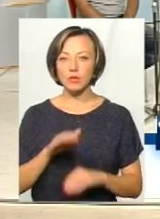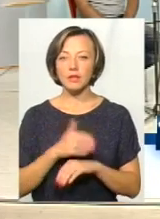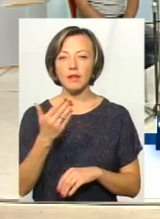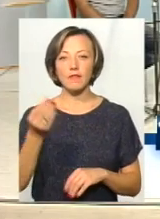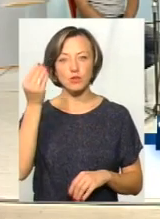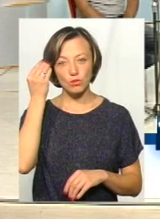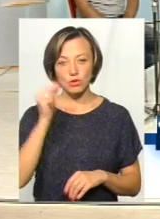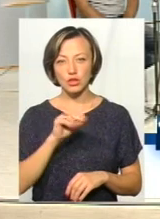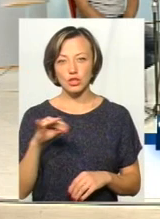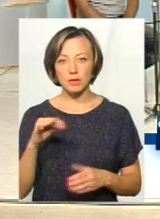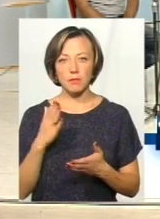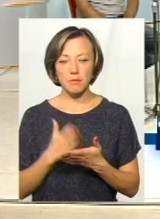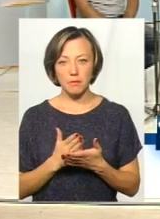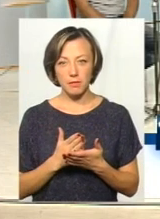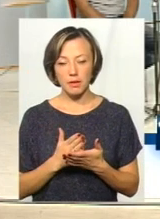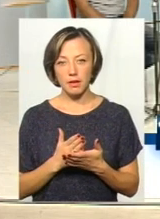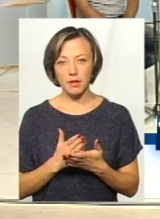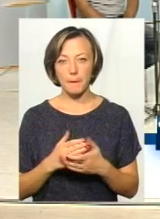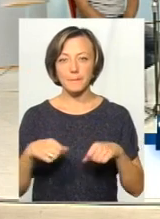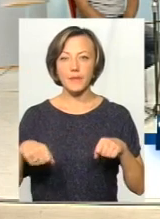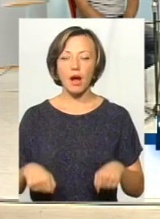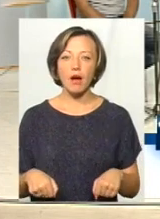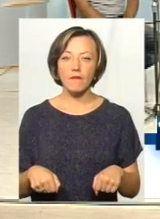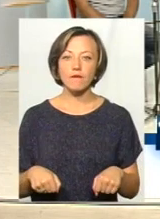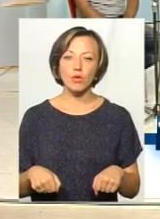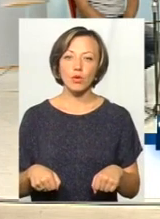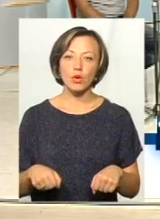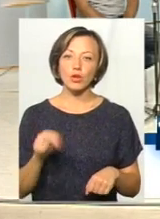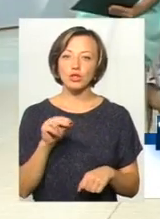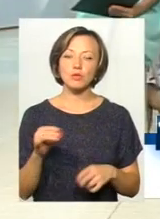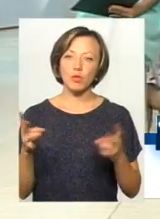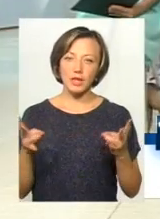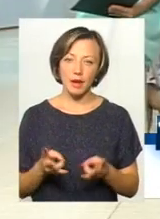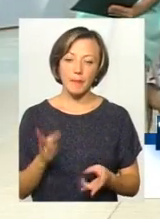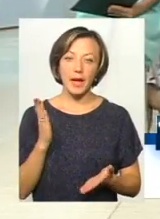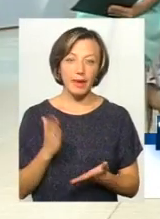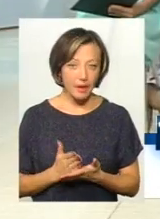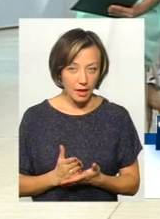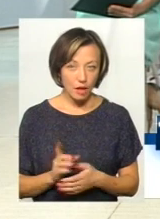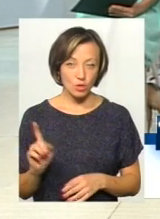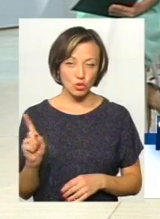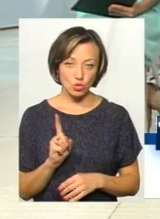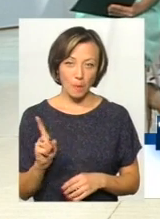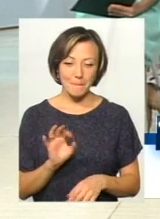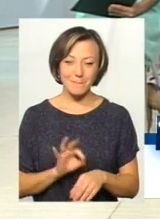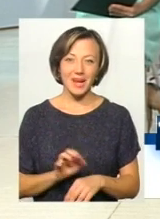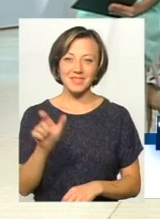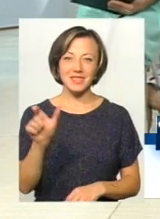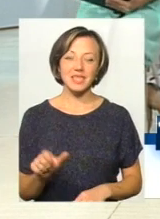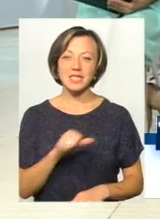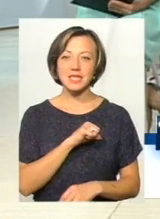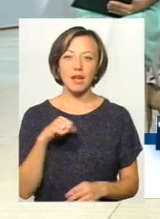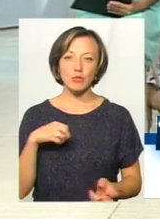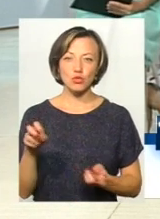має право, чи потреба є в тому, щоб саме пацієнт сам